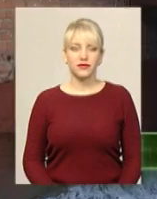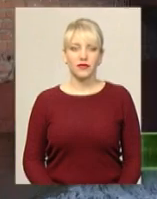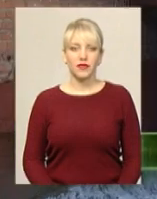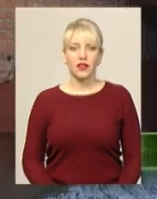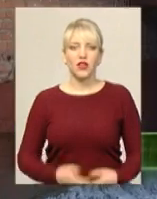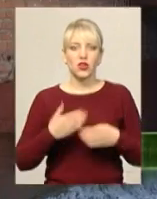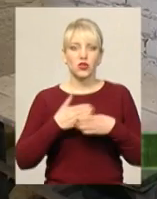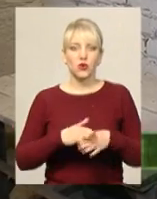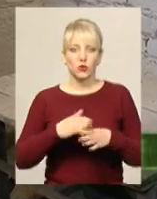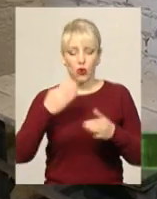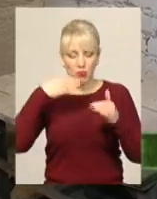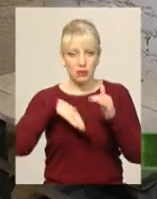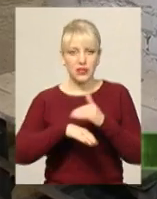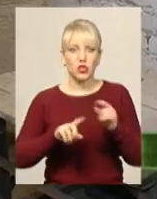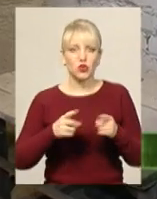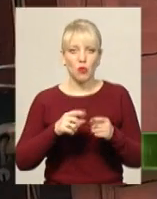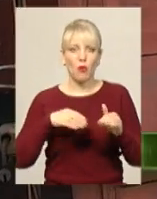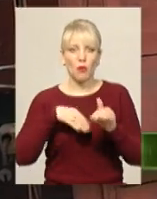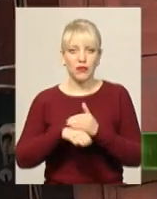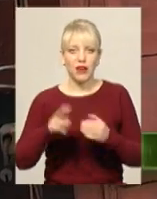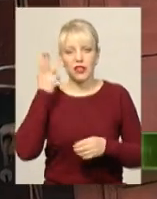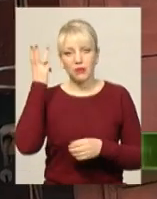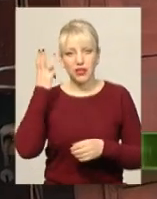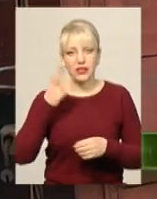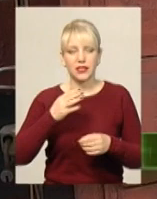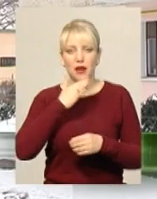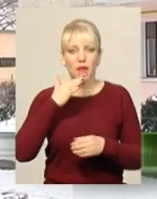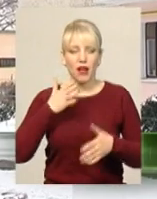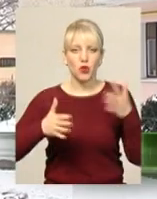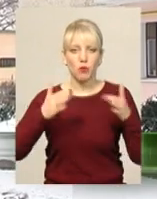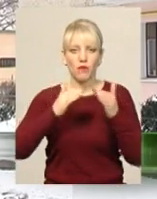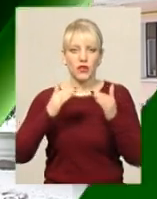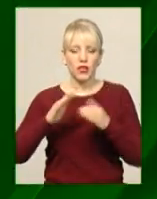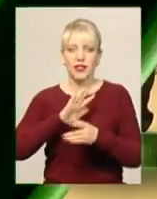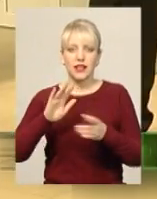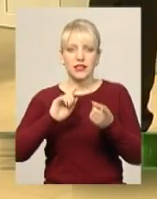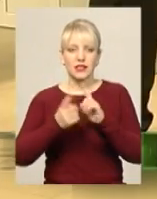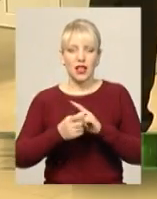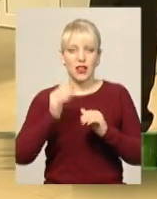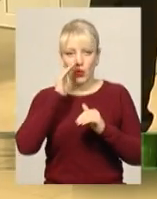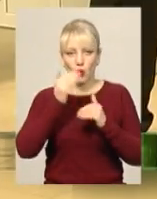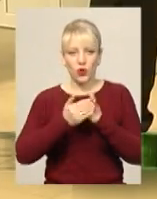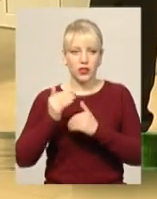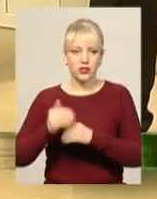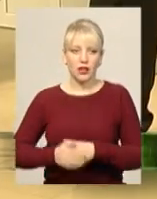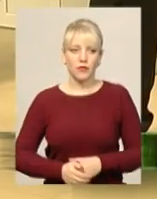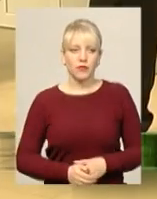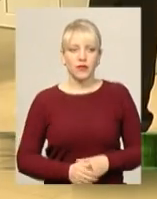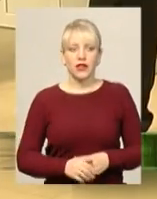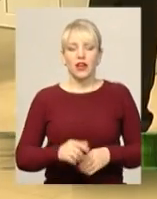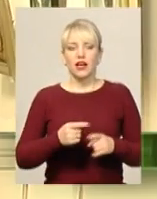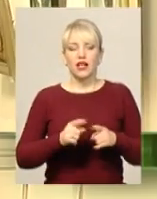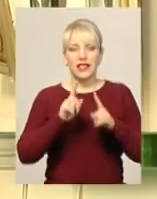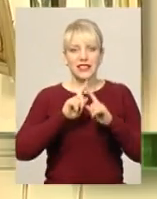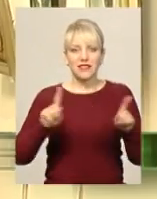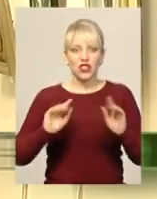Зруйновані підземелля або чому підвали хмельницьких багатоповерхівок не стали укриттями? Незвичні сюжети та містичність в